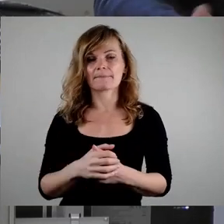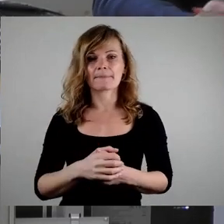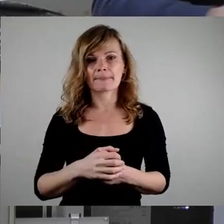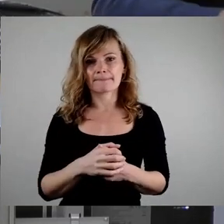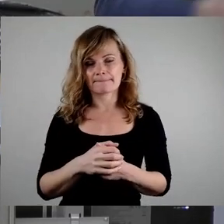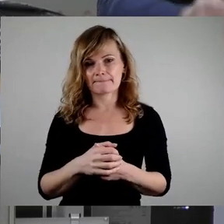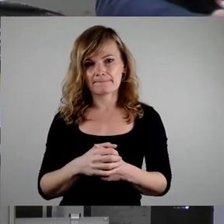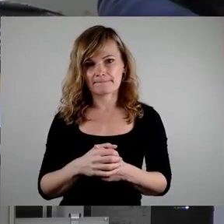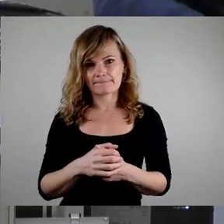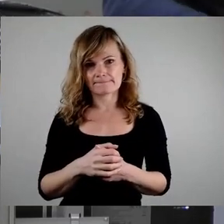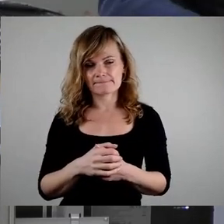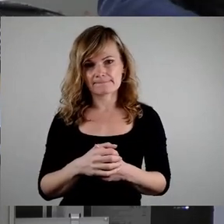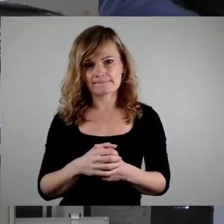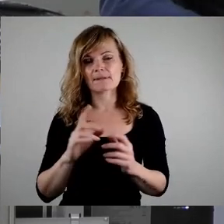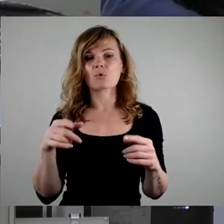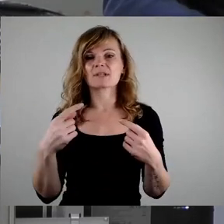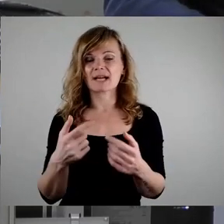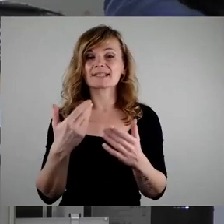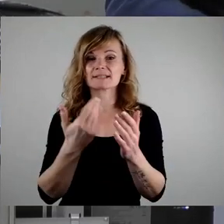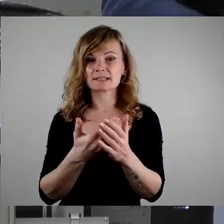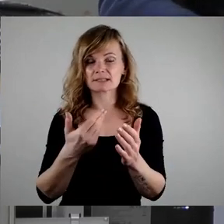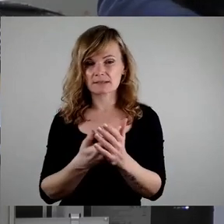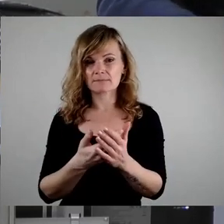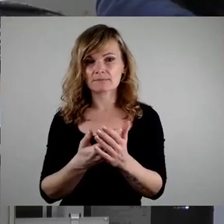der Ausgangspunkt. Und dann waren diese diversen,